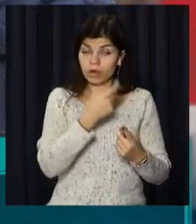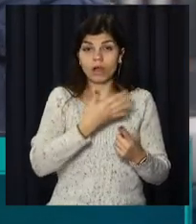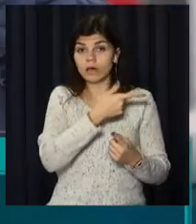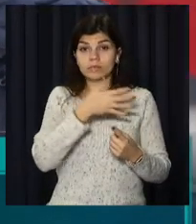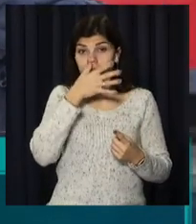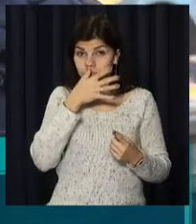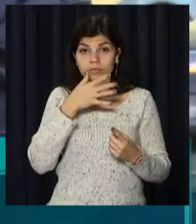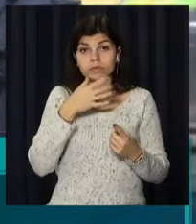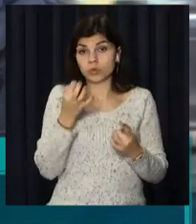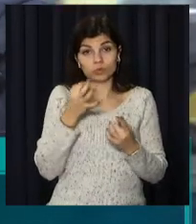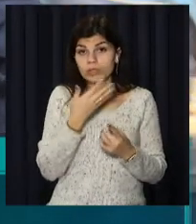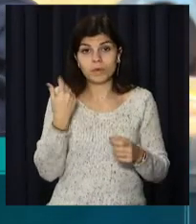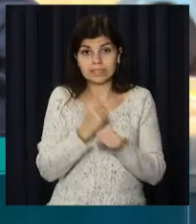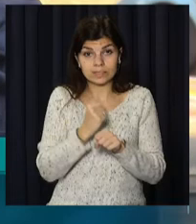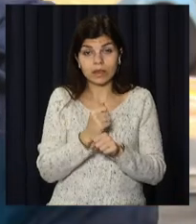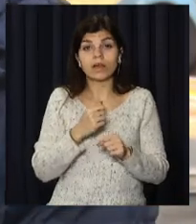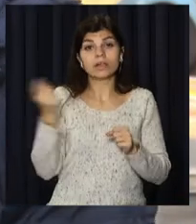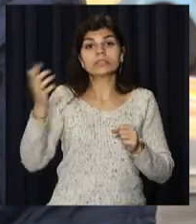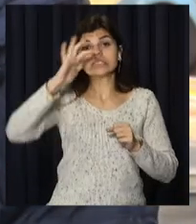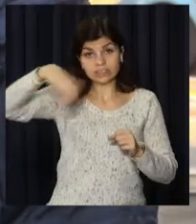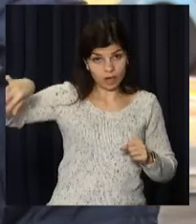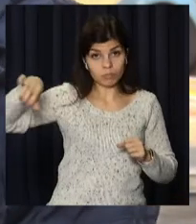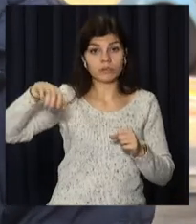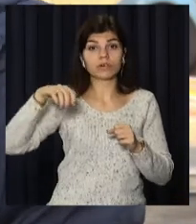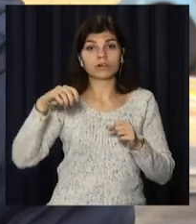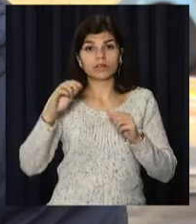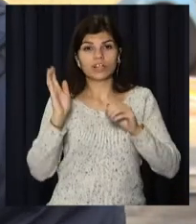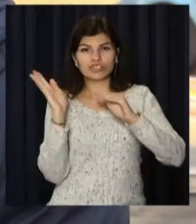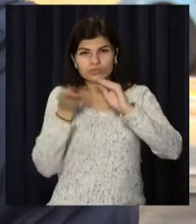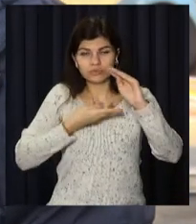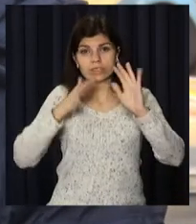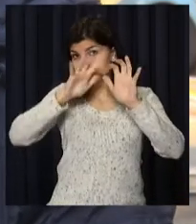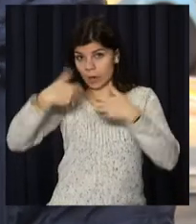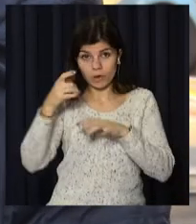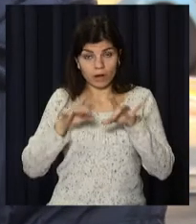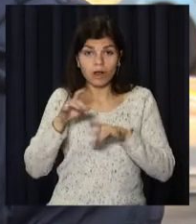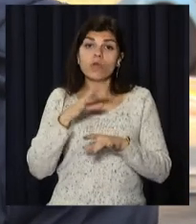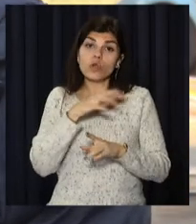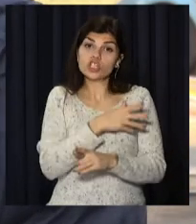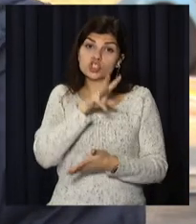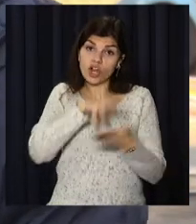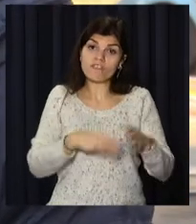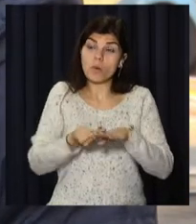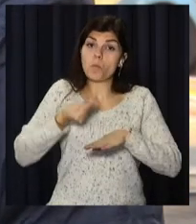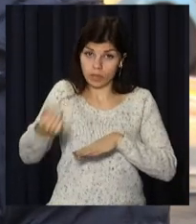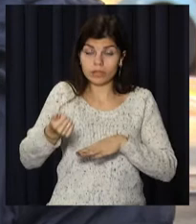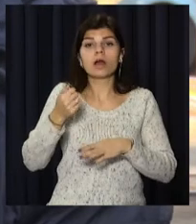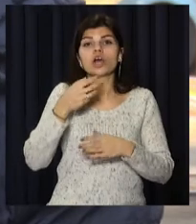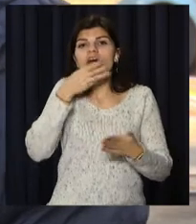вже бухгалтерія, опираючись на такі дані, як площа, як висота,